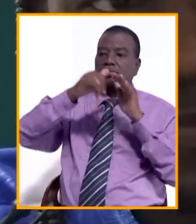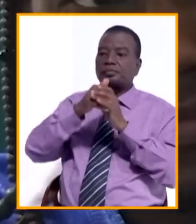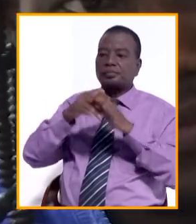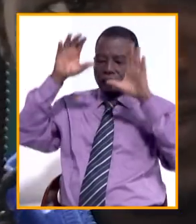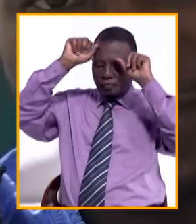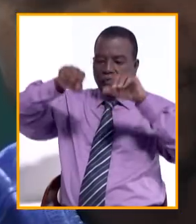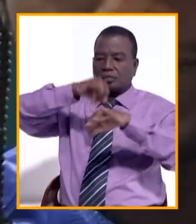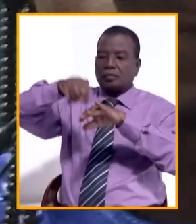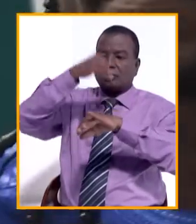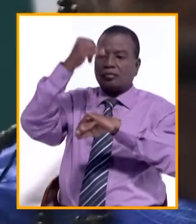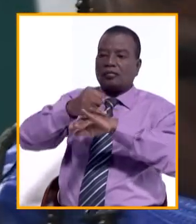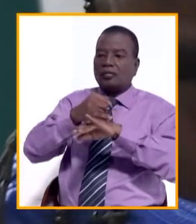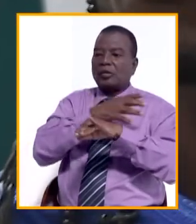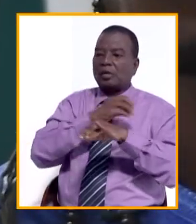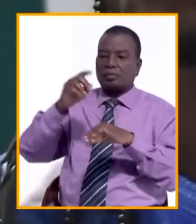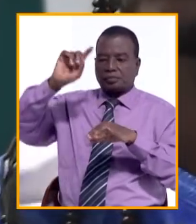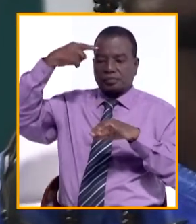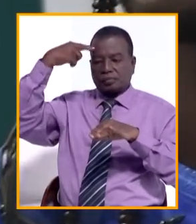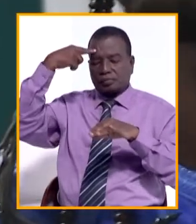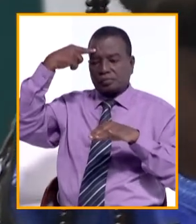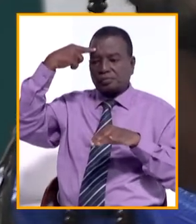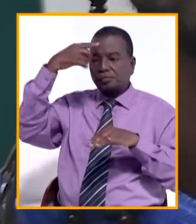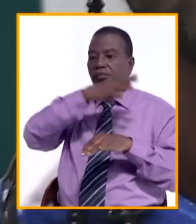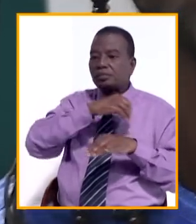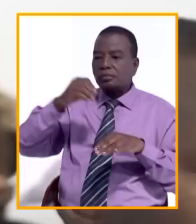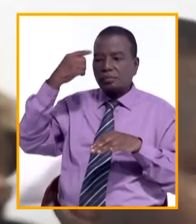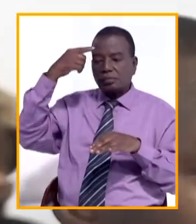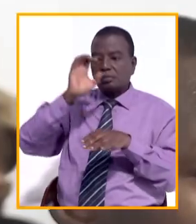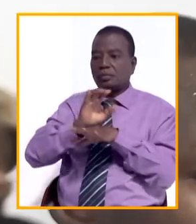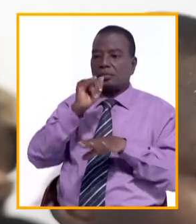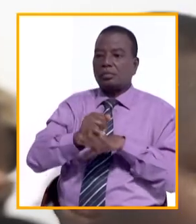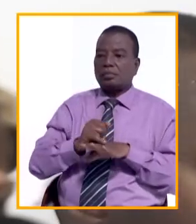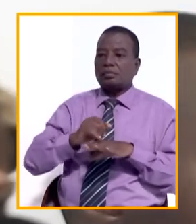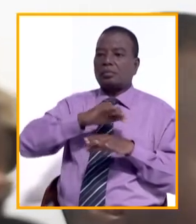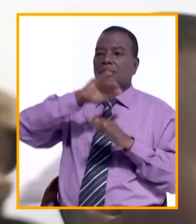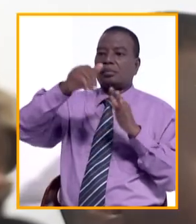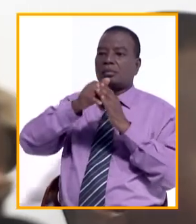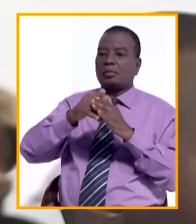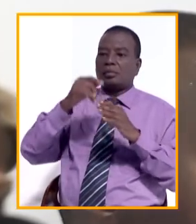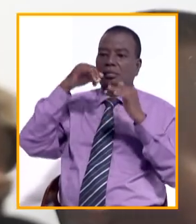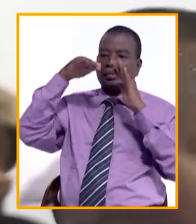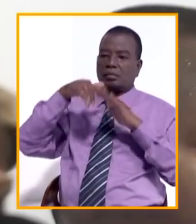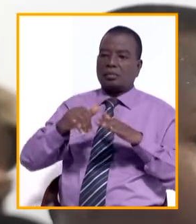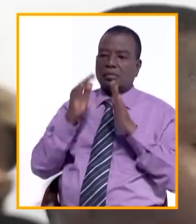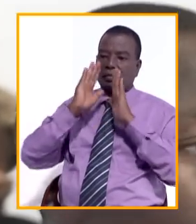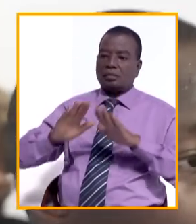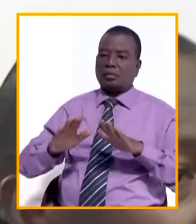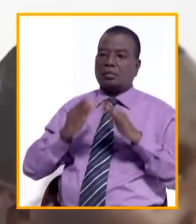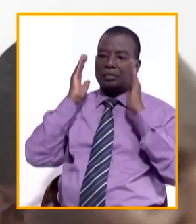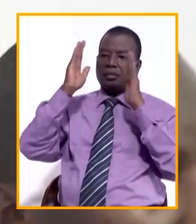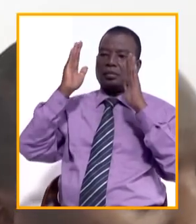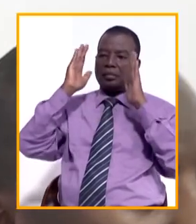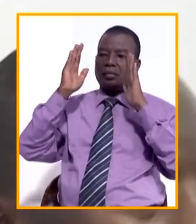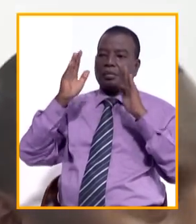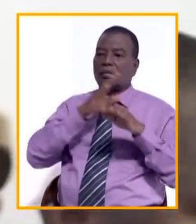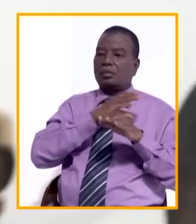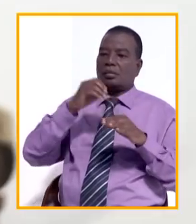d'institutions, pour le gouvernement et pour la paix-de-voix entière. C'est dans la paix, dans la stabilité